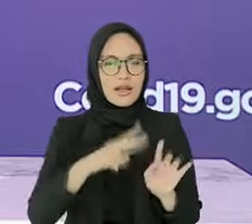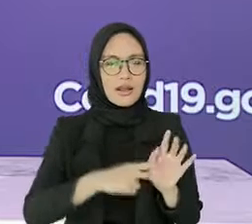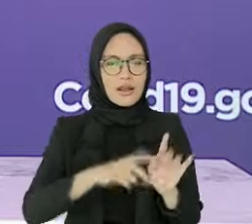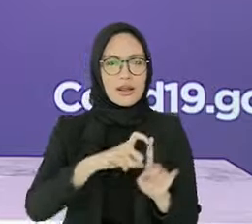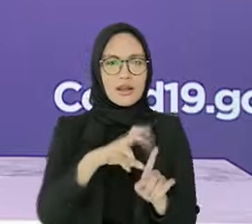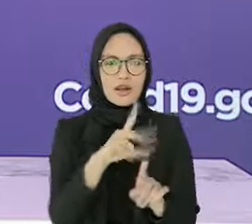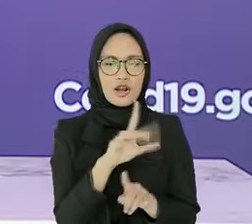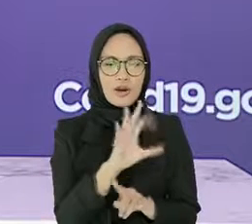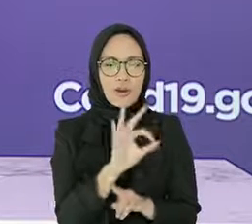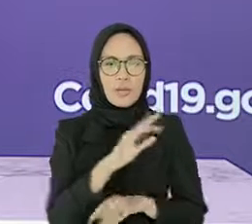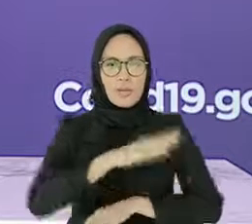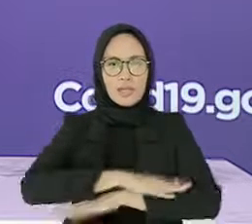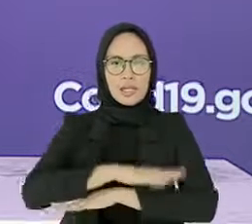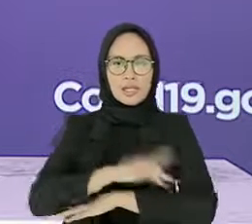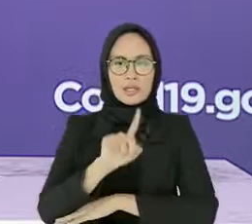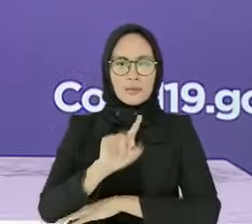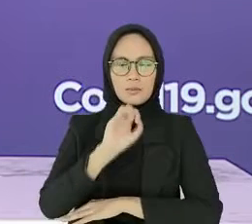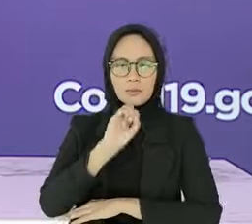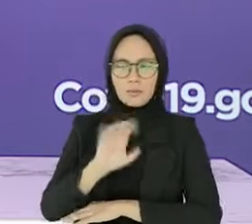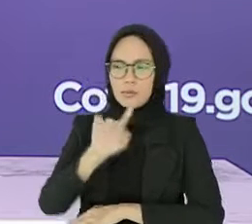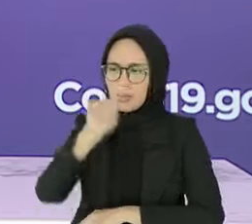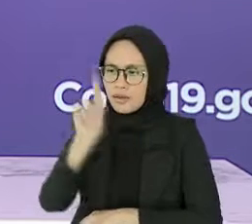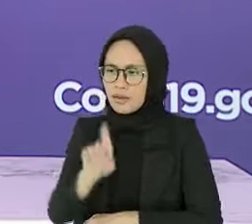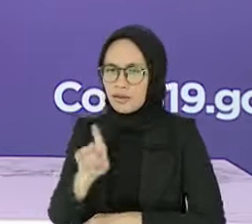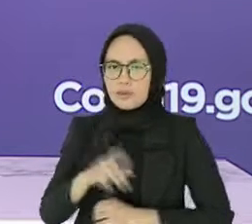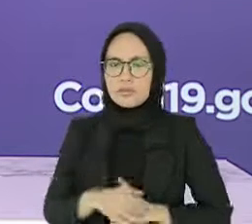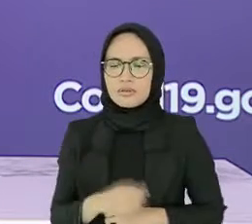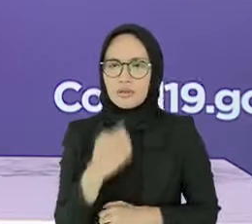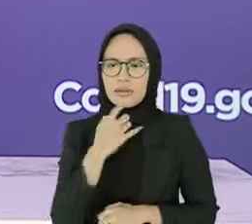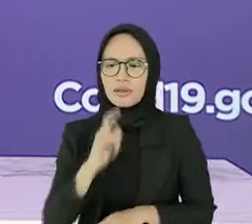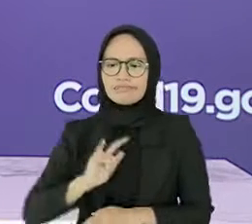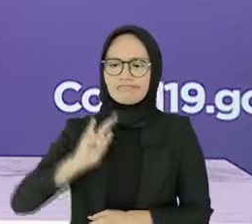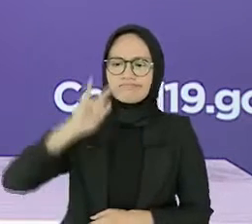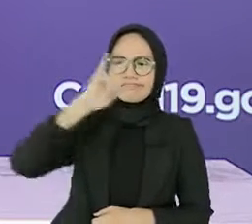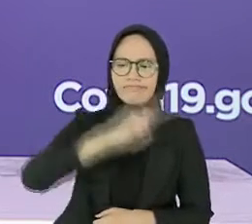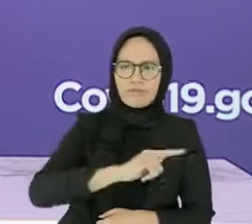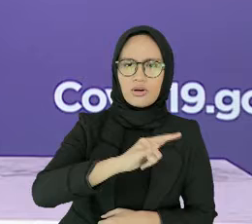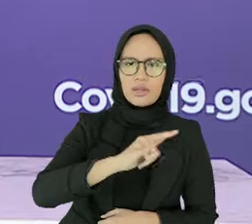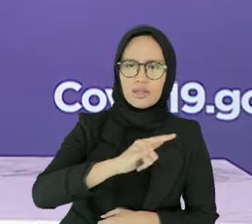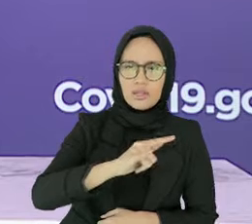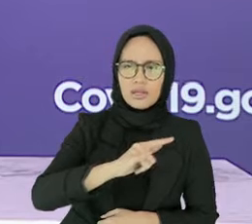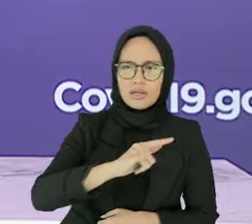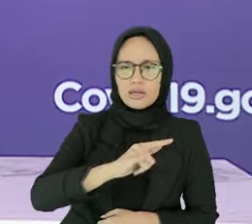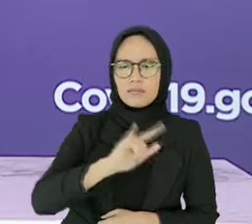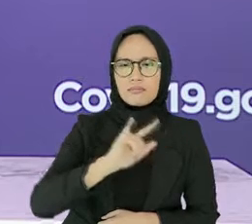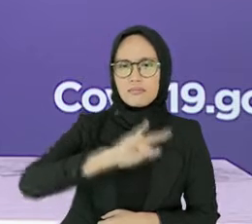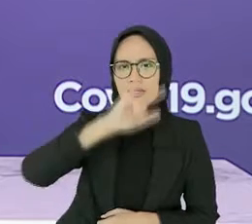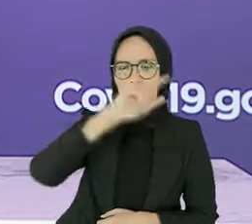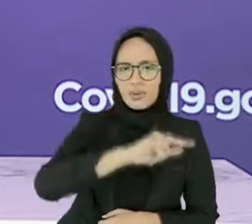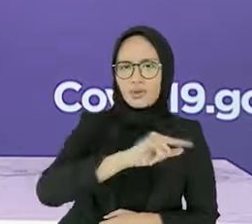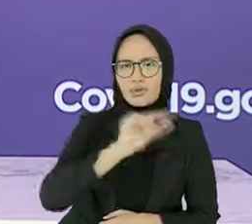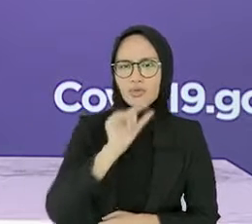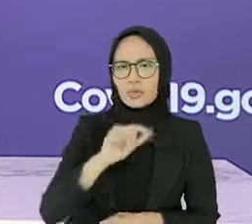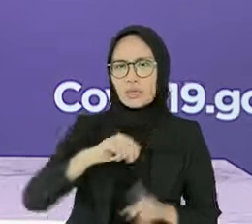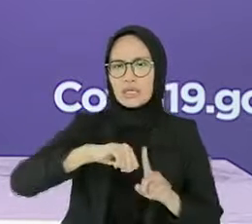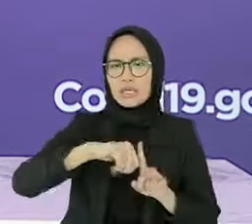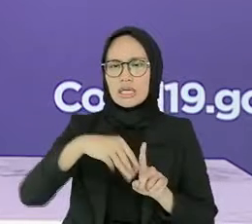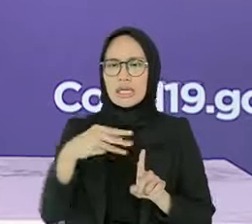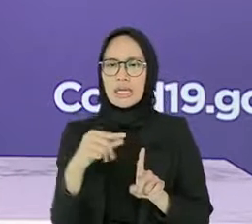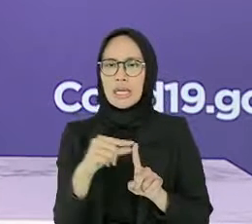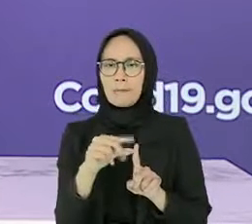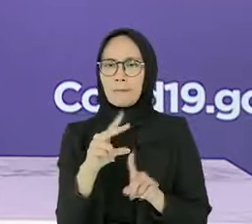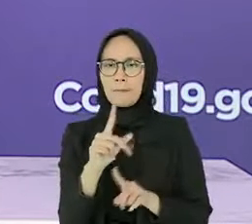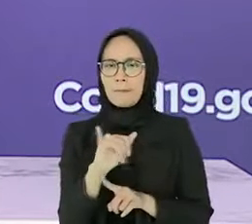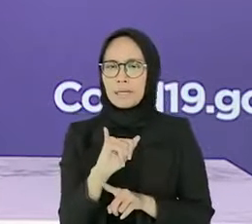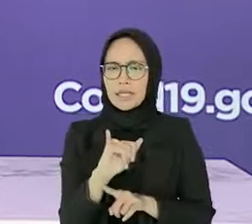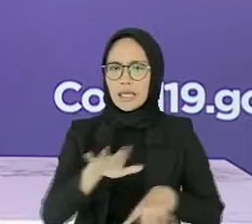Terkait penerbangan internasional ke Bali dan Kepri, apakah akan ada pengawasan khusus terhadap WNA yang karantina di Bali dan